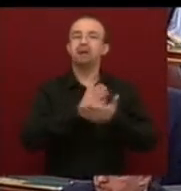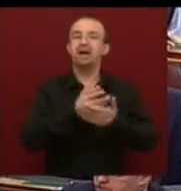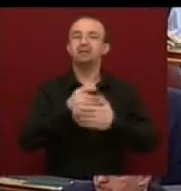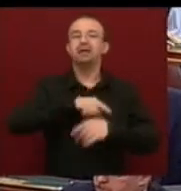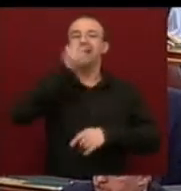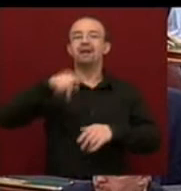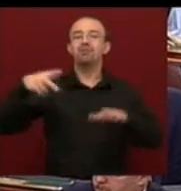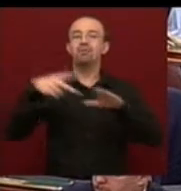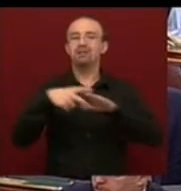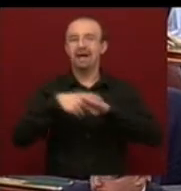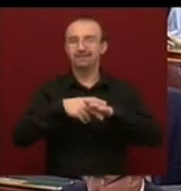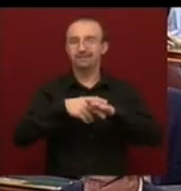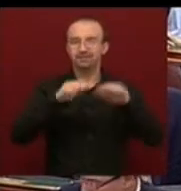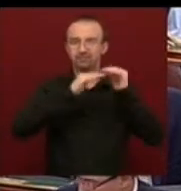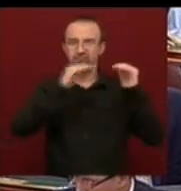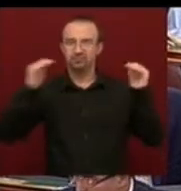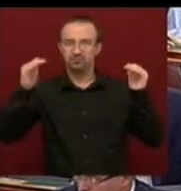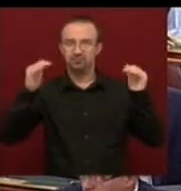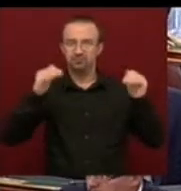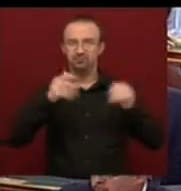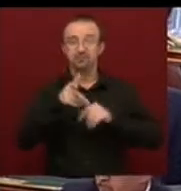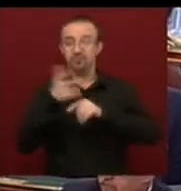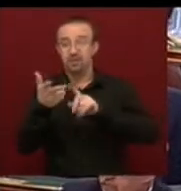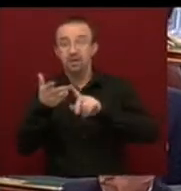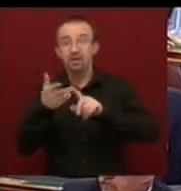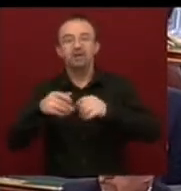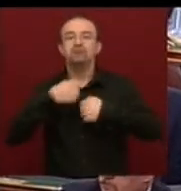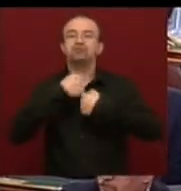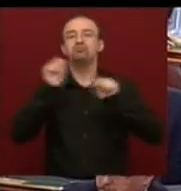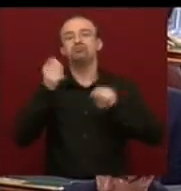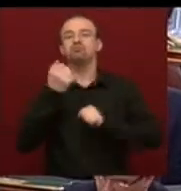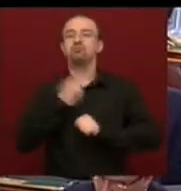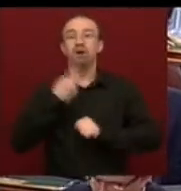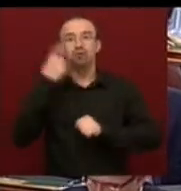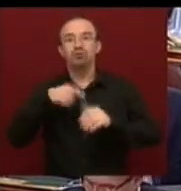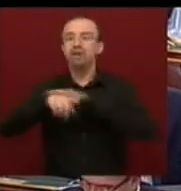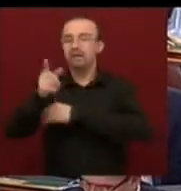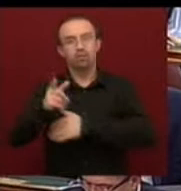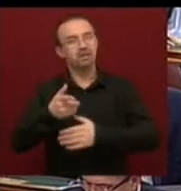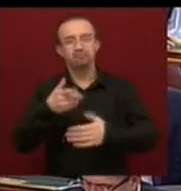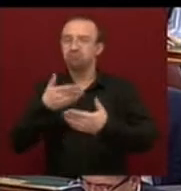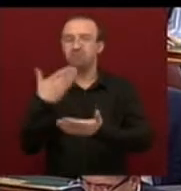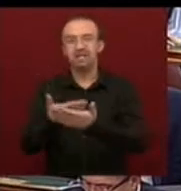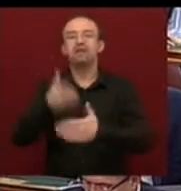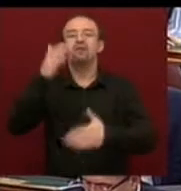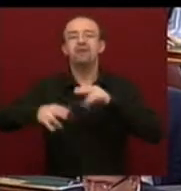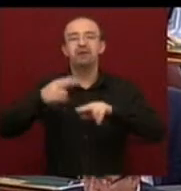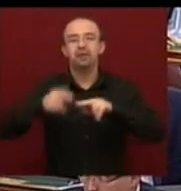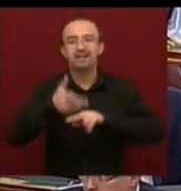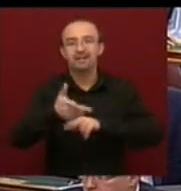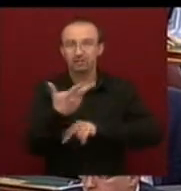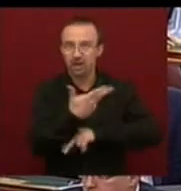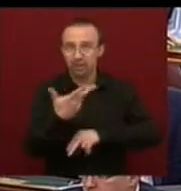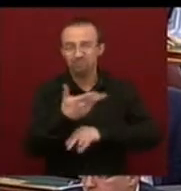árfolyamgát intézménye. És most azt mondtuk, hogy aki saját magától ki tud menekülni ebből a csapdából, az meneküljön ki. Ez a végtörlesztés. További